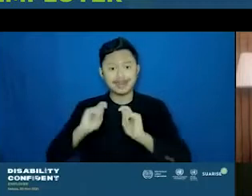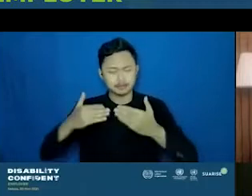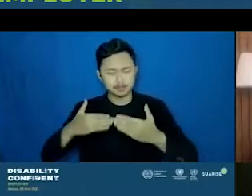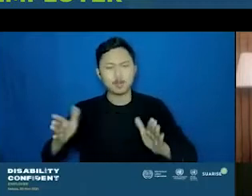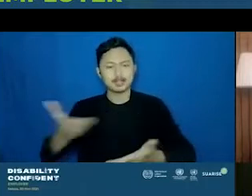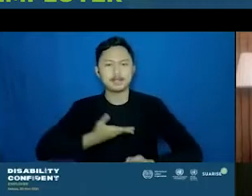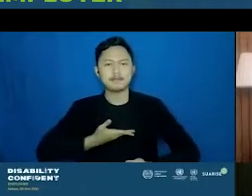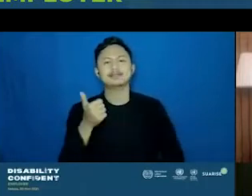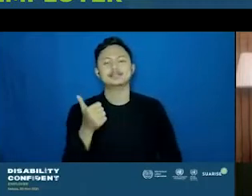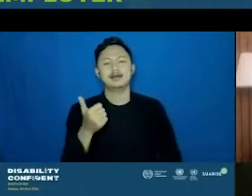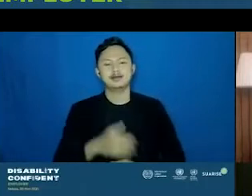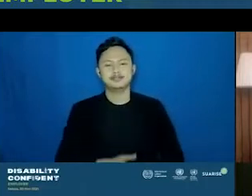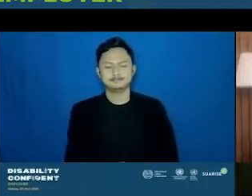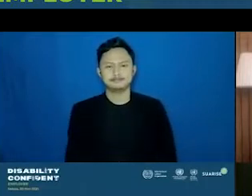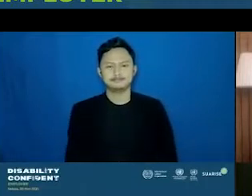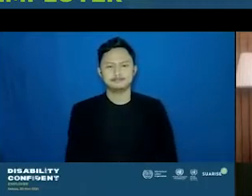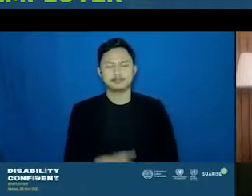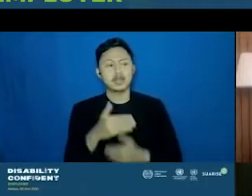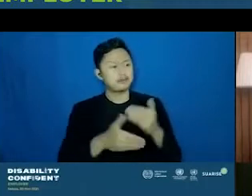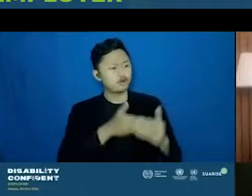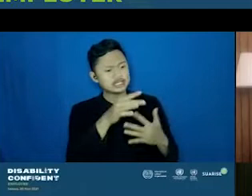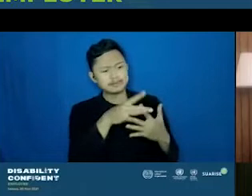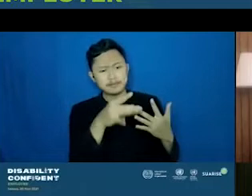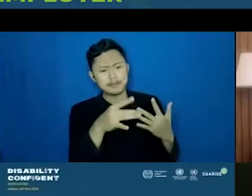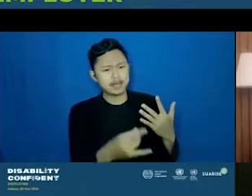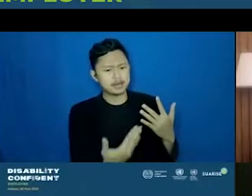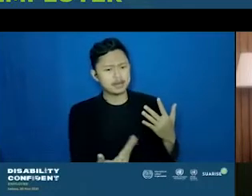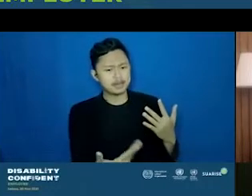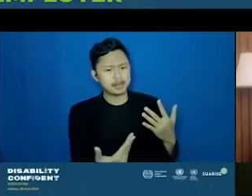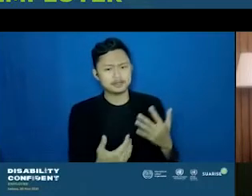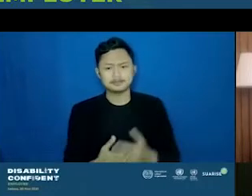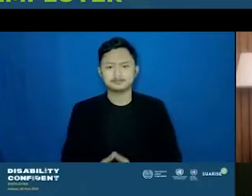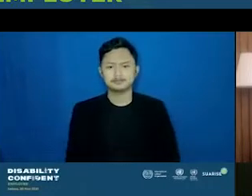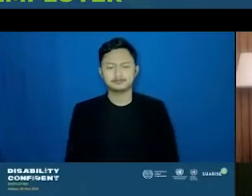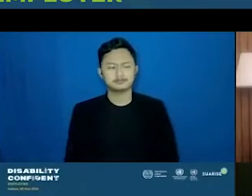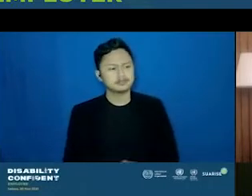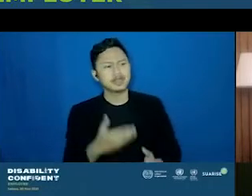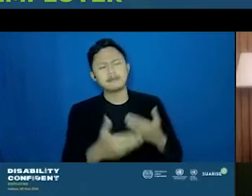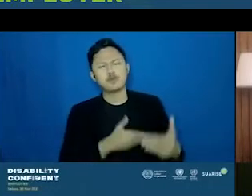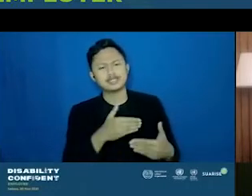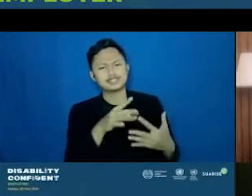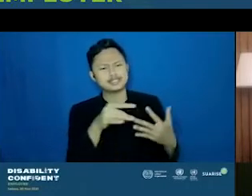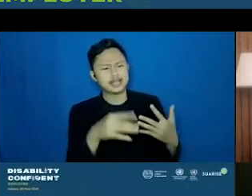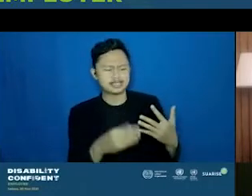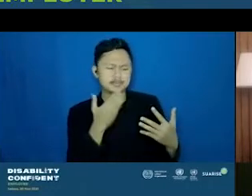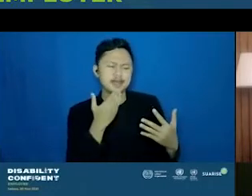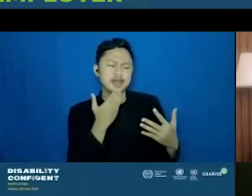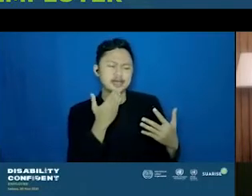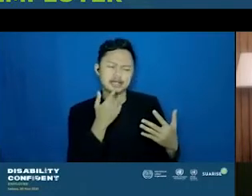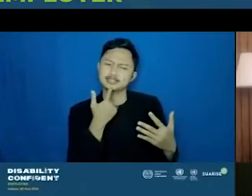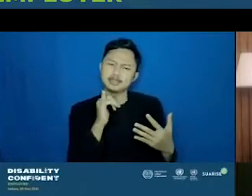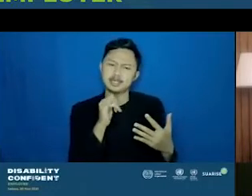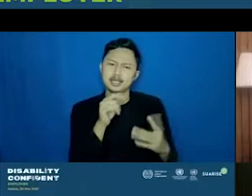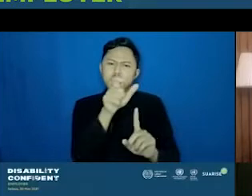Lalu seleksinya selama ini bagaimana, Mas? Seleksinya biasa aja, kayak karyawan pada